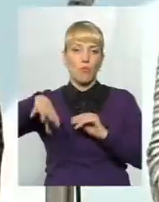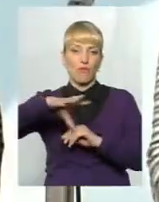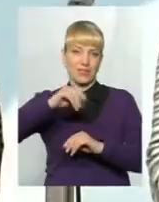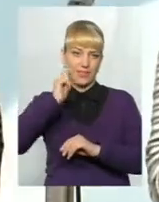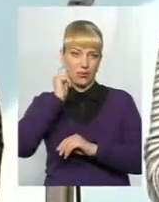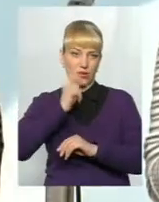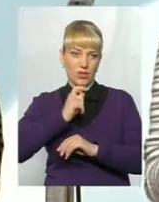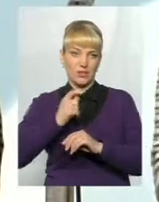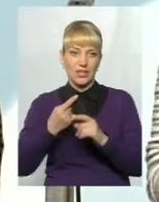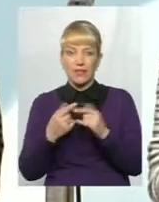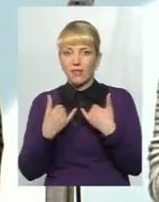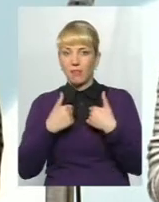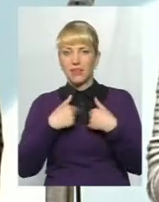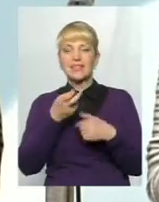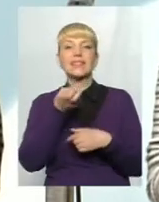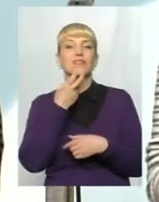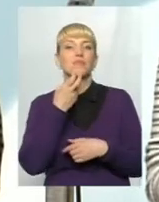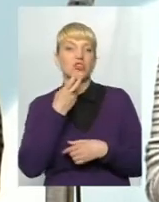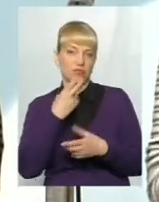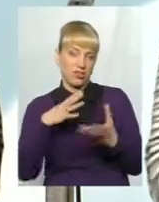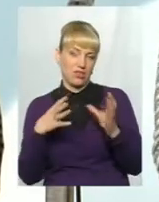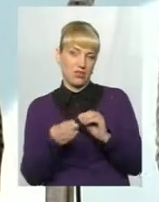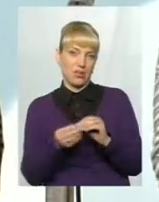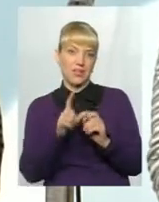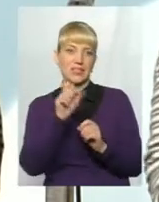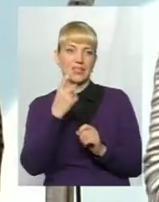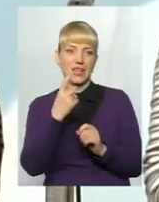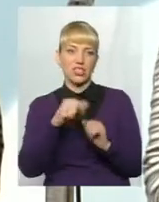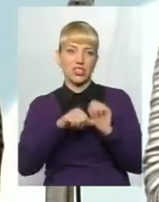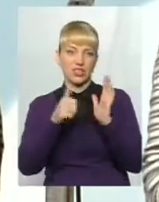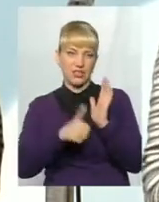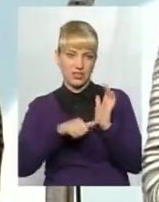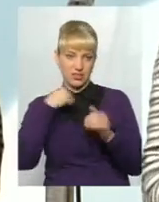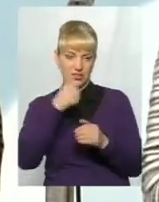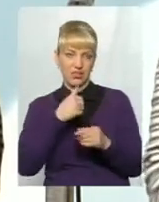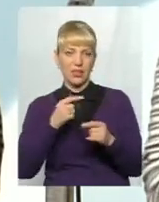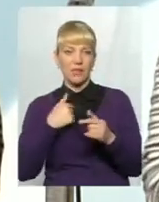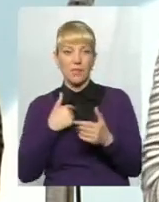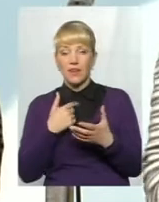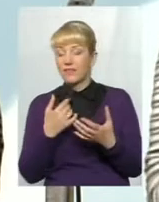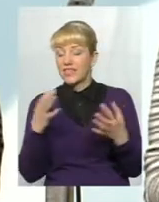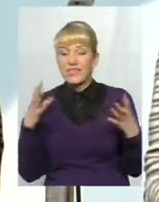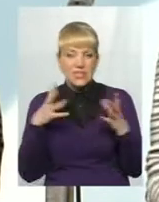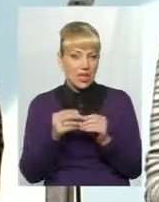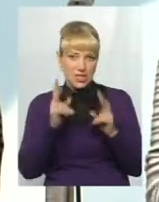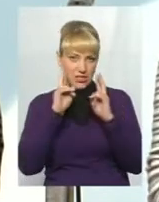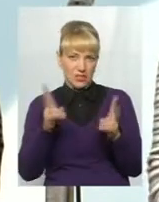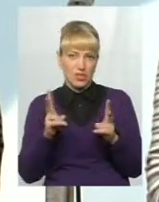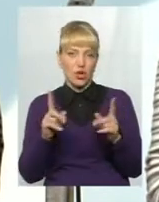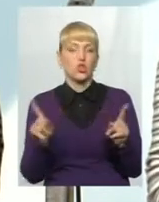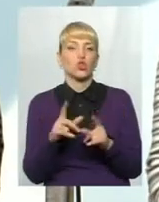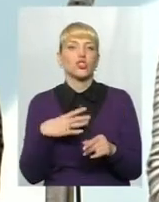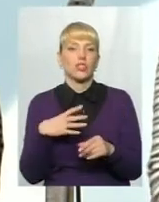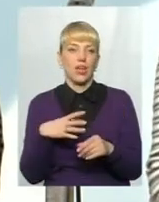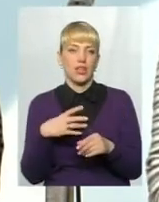для мене це смішні результати за 16-й рік. То я взагалі не знаю чого чекати